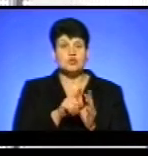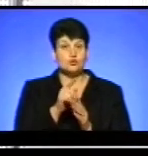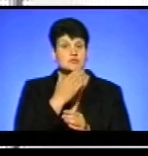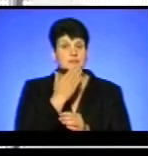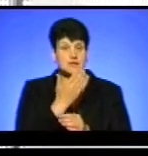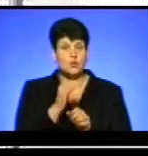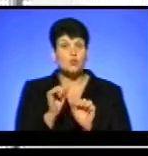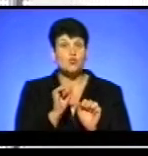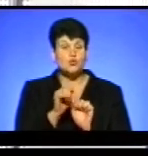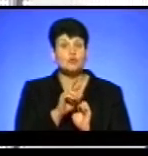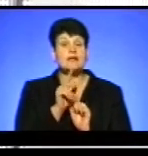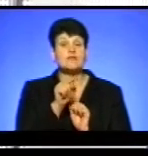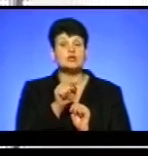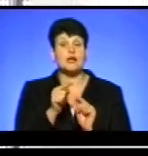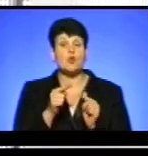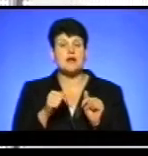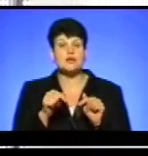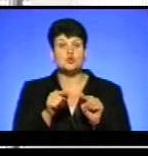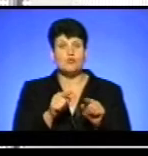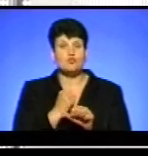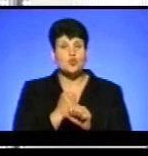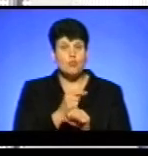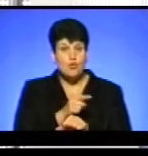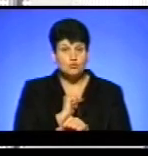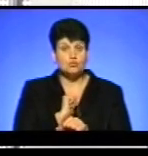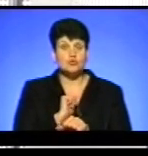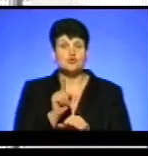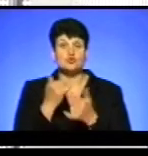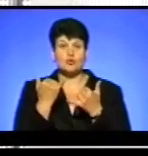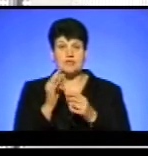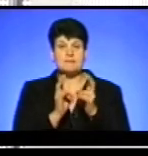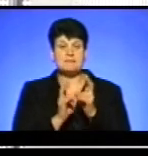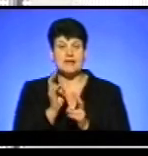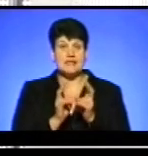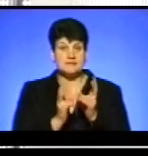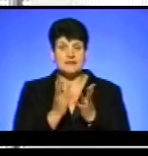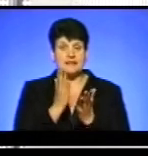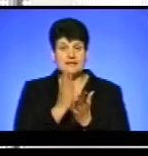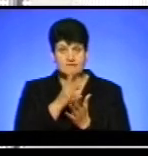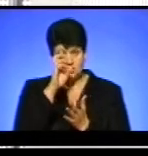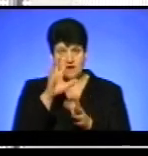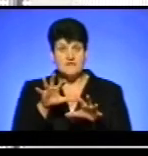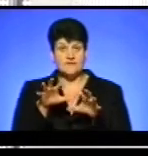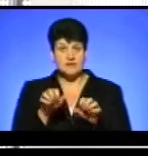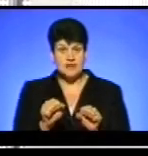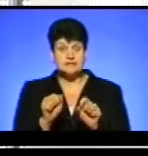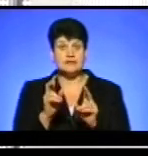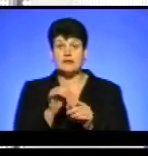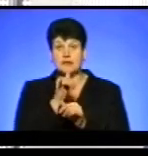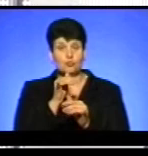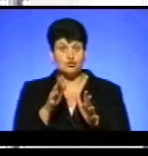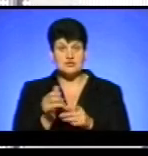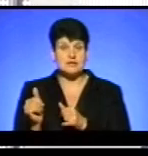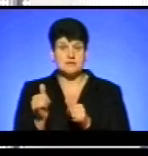самого уряду, як вони організовують роботу, що сьогодні підприємства, які знаходяться у державній власності, не здатні